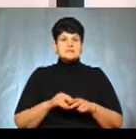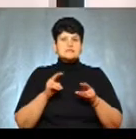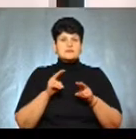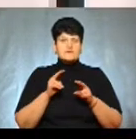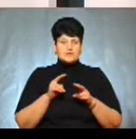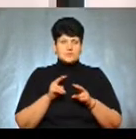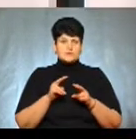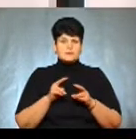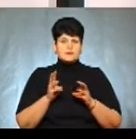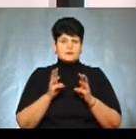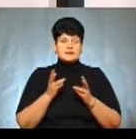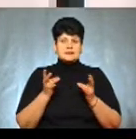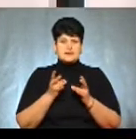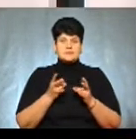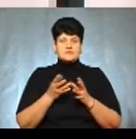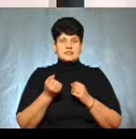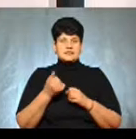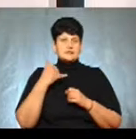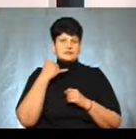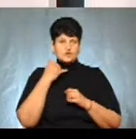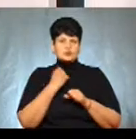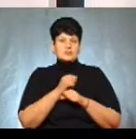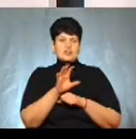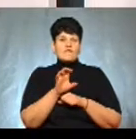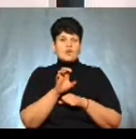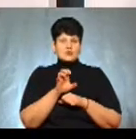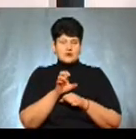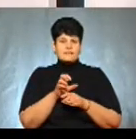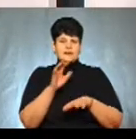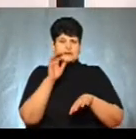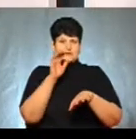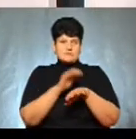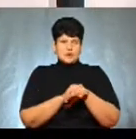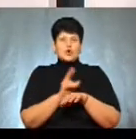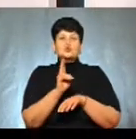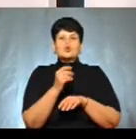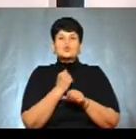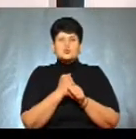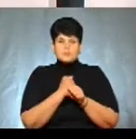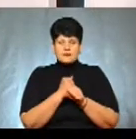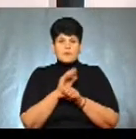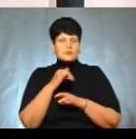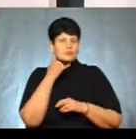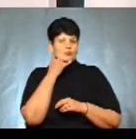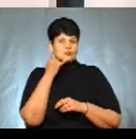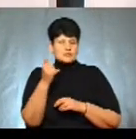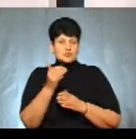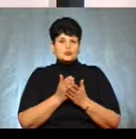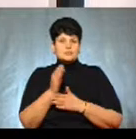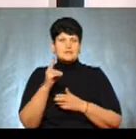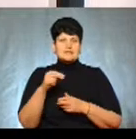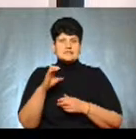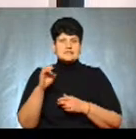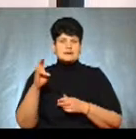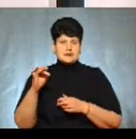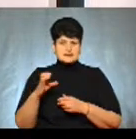першу чергу треба витягнути свій телефон, хоча б зробити фотографії, якщо це є можливість зафіксувати, хто це зробив. Далі треба подзвонити в службу ДСНС